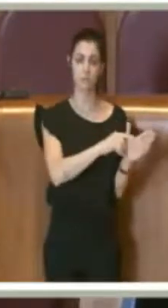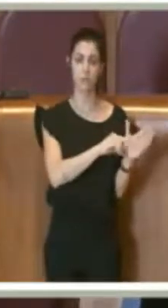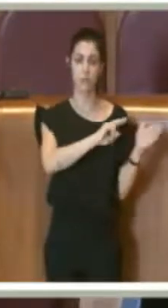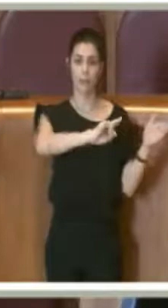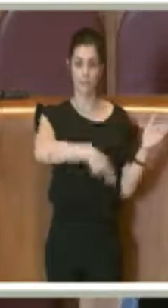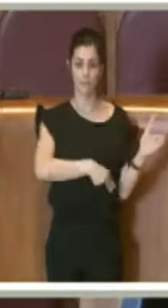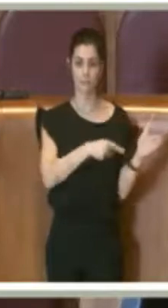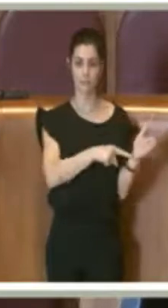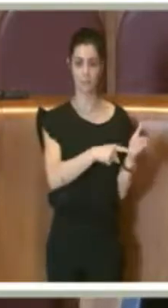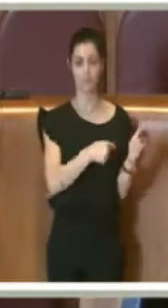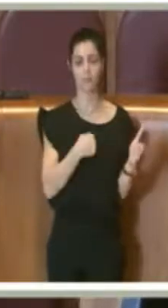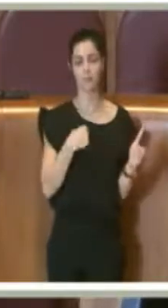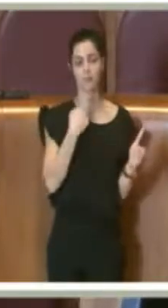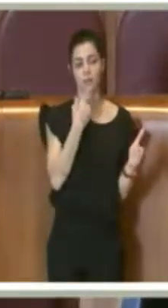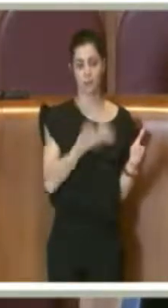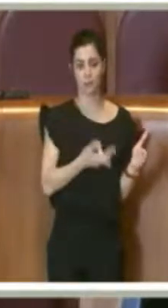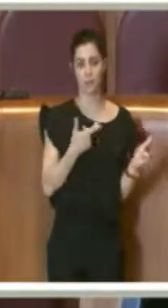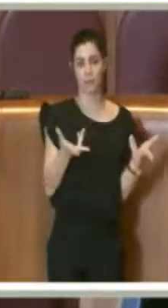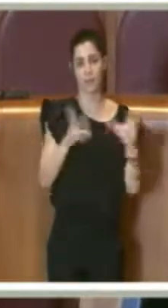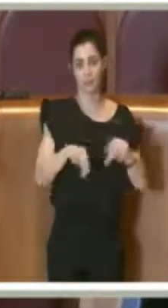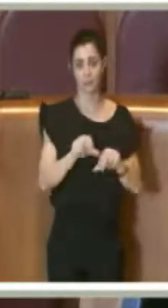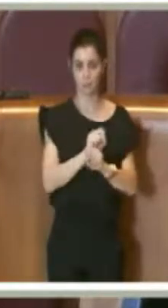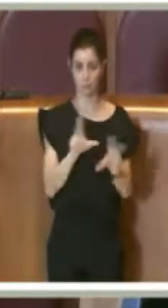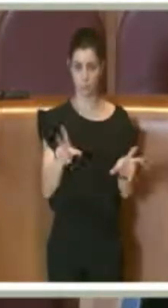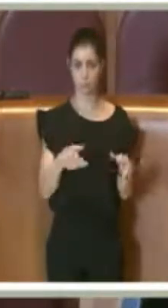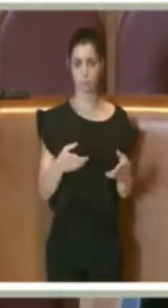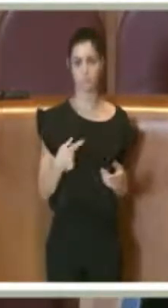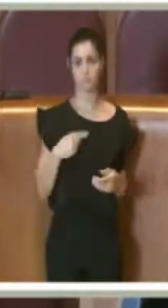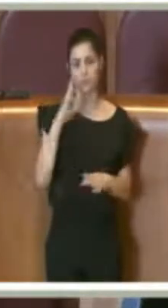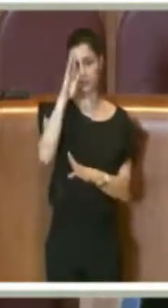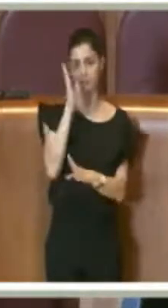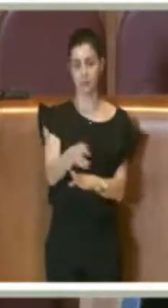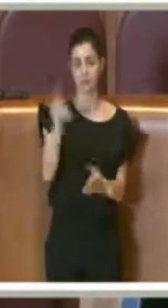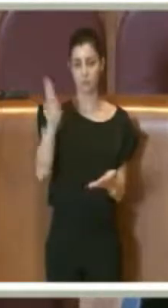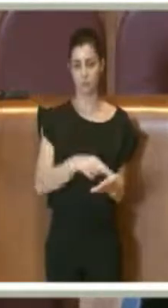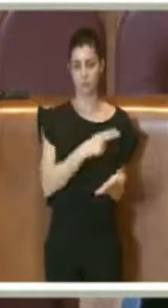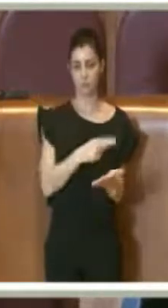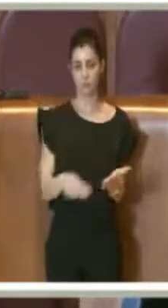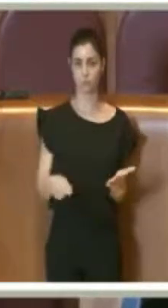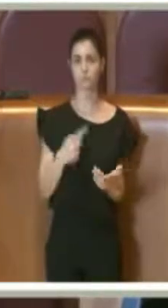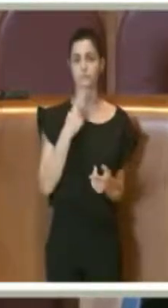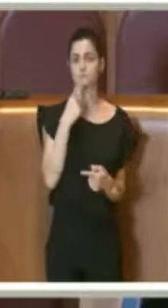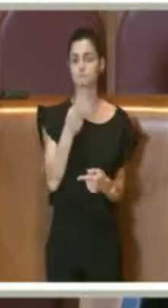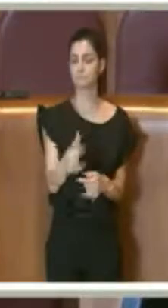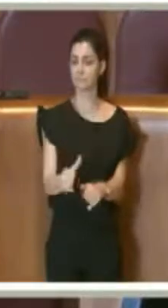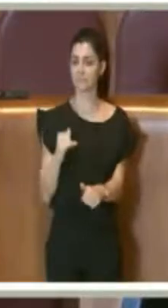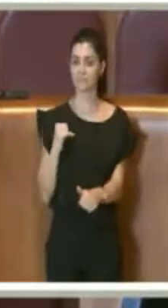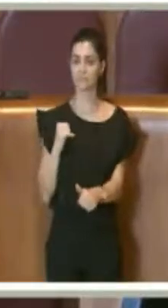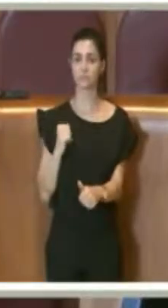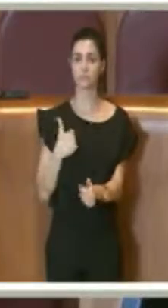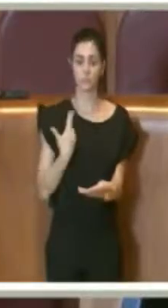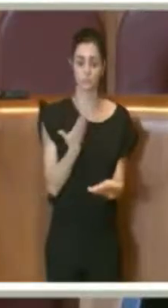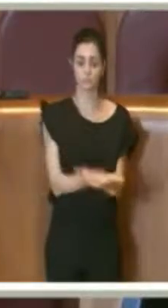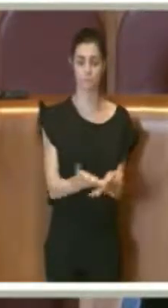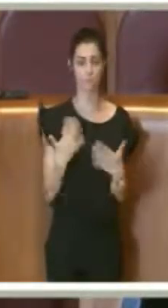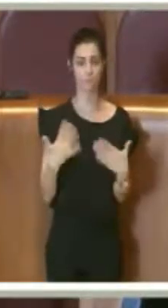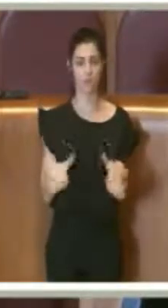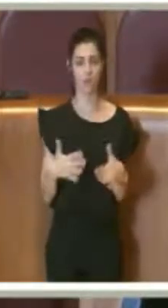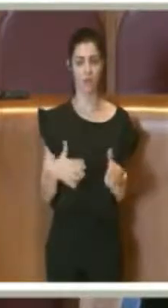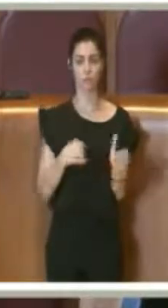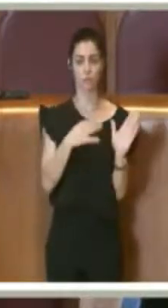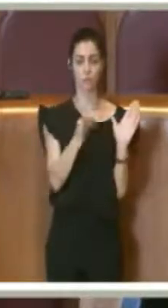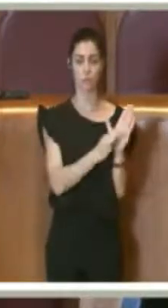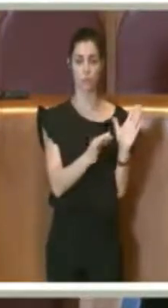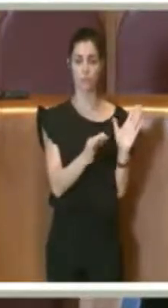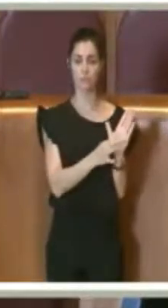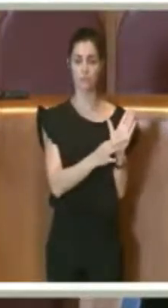interverrò e andremo in votazione. Anticipo pure che ho presentato un ordine